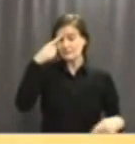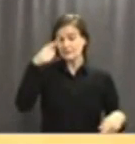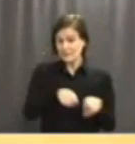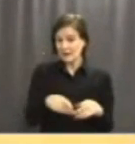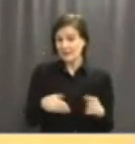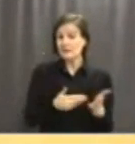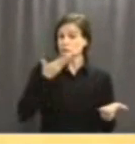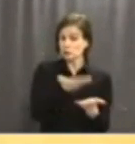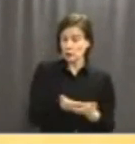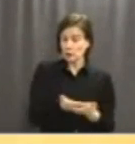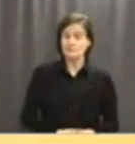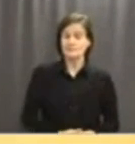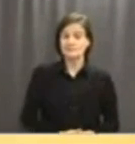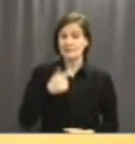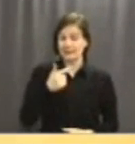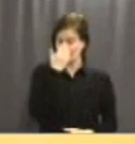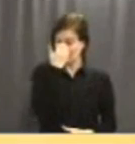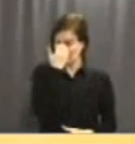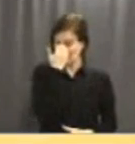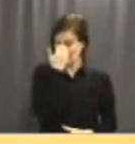kommunstyrelsens förslag. Tack! Tack!